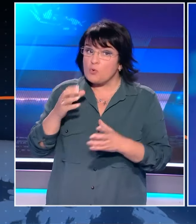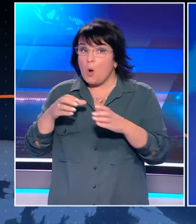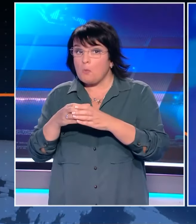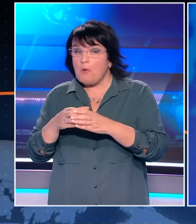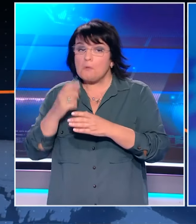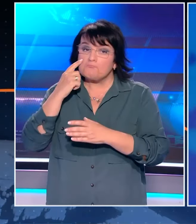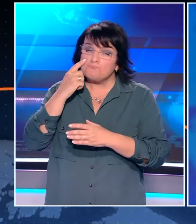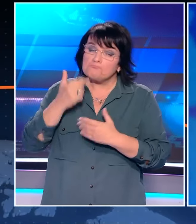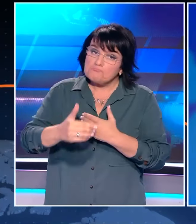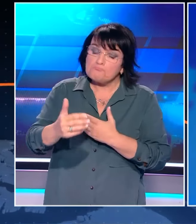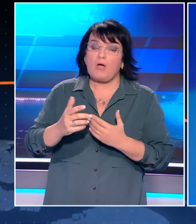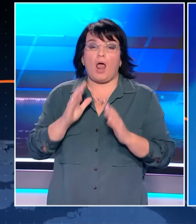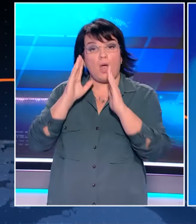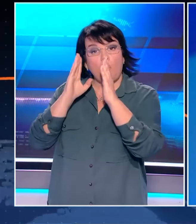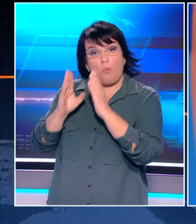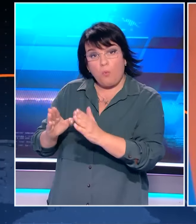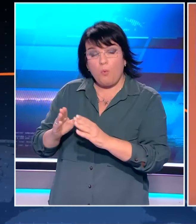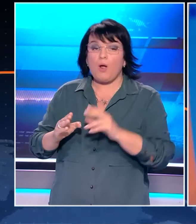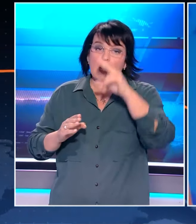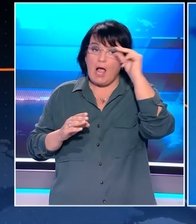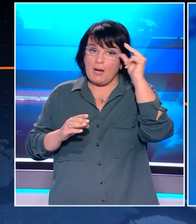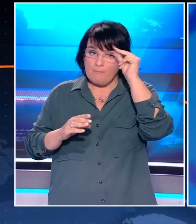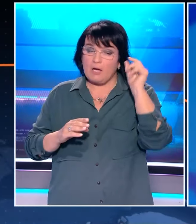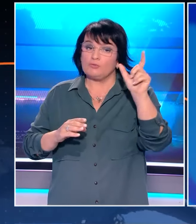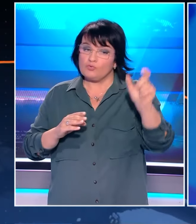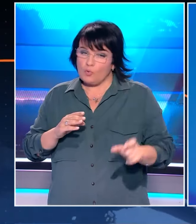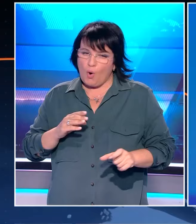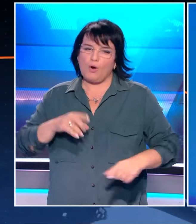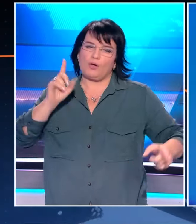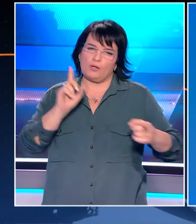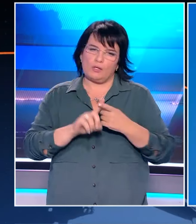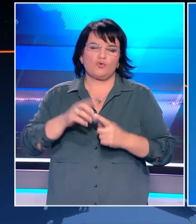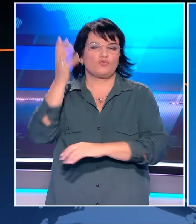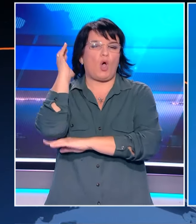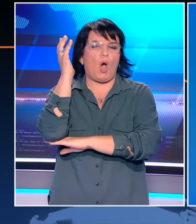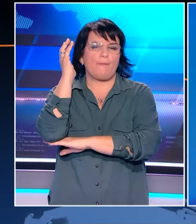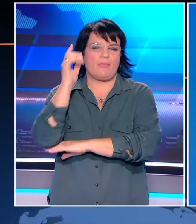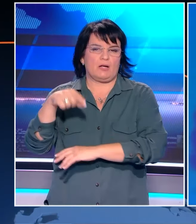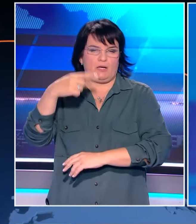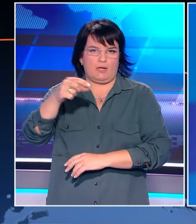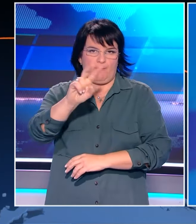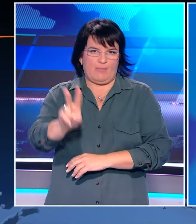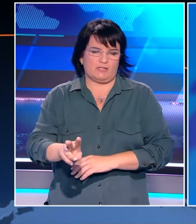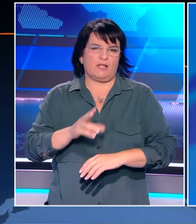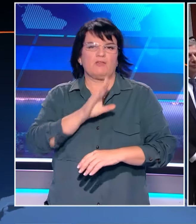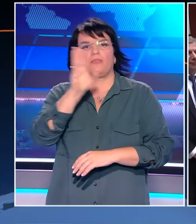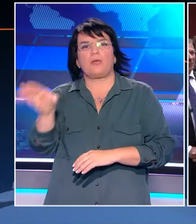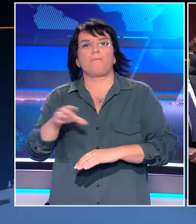Το βλέμμα επικεντρώνεται και στον Κώστα Καραμαλή που έχει προγραμματισμένη ομιλία την ερχόμενη Παρασκευή στην Πάτρα.